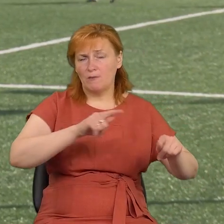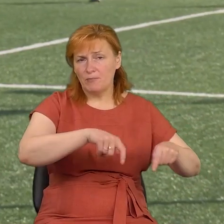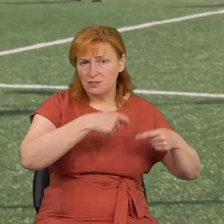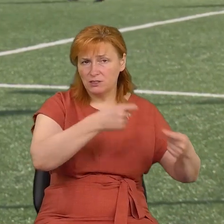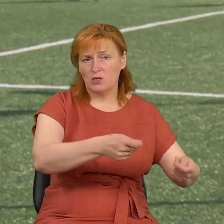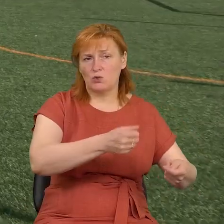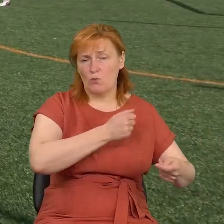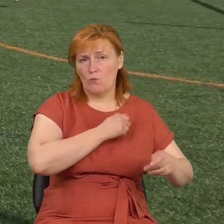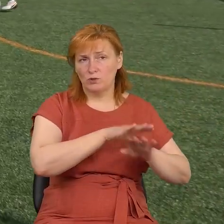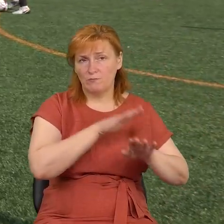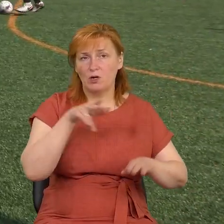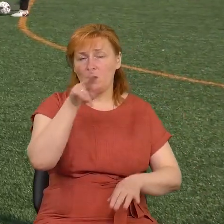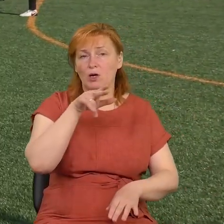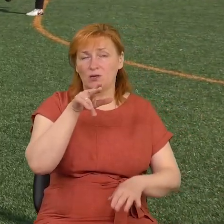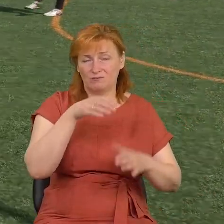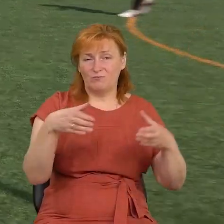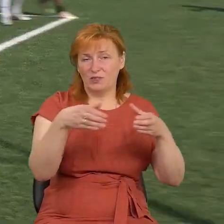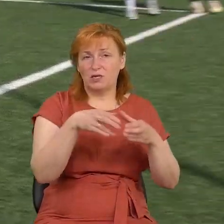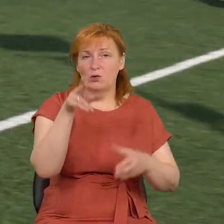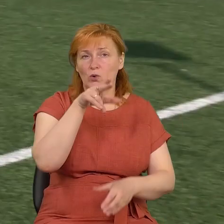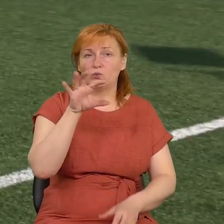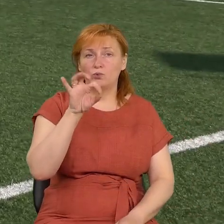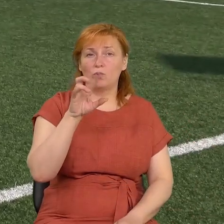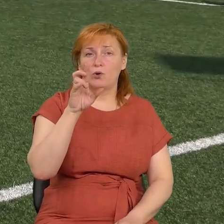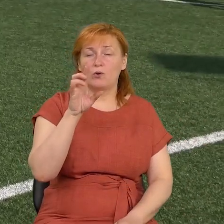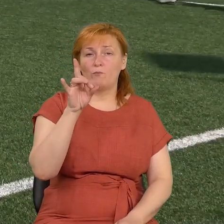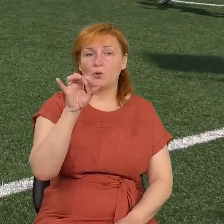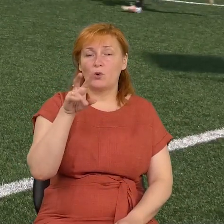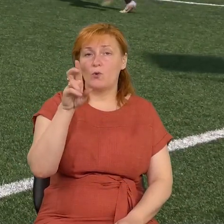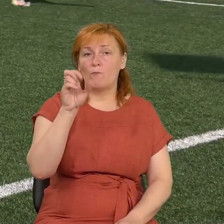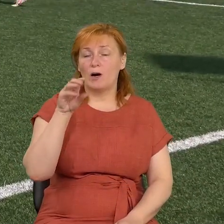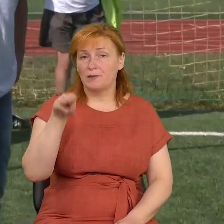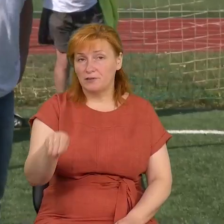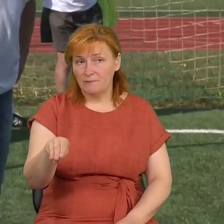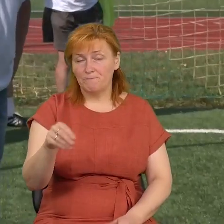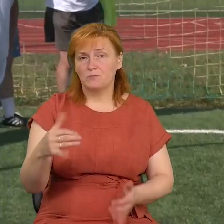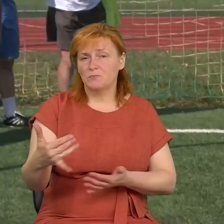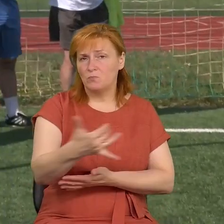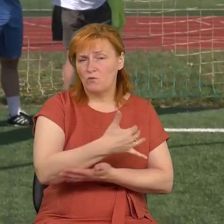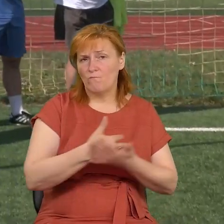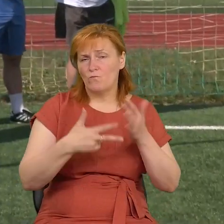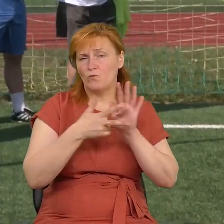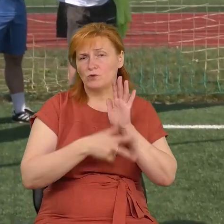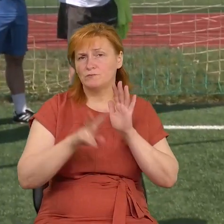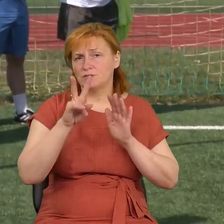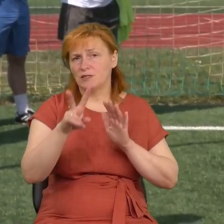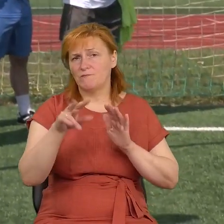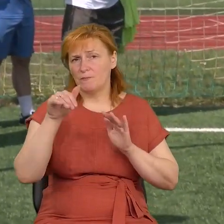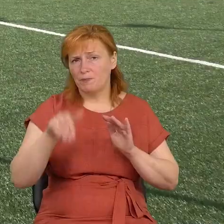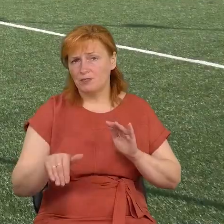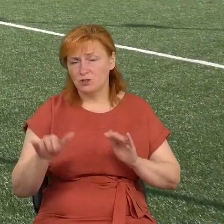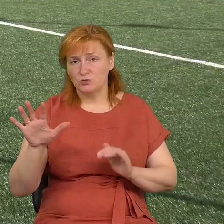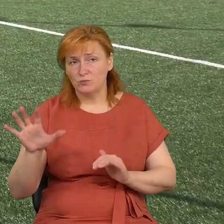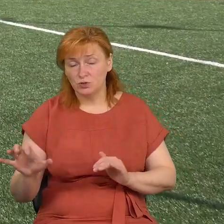«Добробат». На турнірі зібрали майже 82 з половиною тисячі гривень. Люди жертвували, хто скільки міг. А за